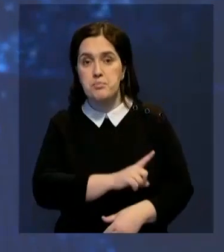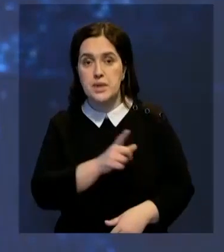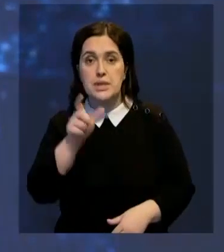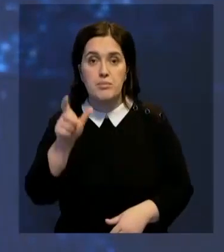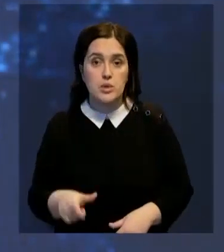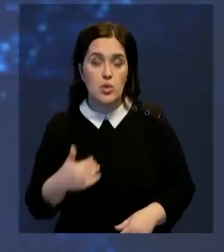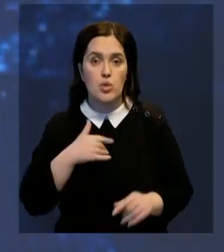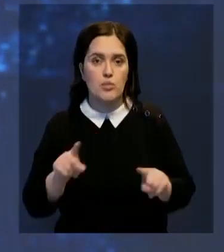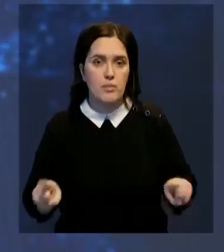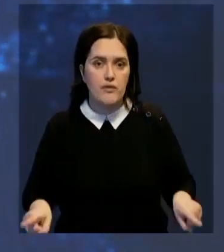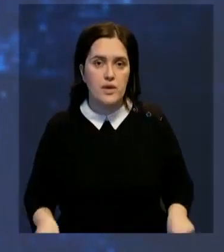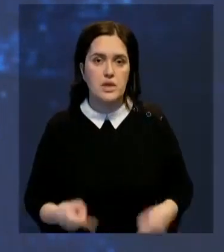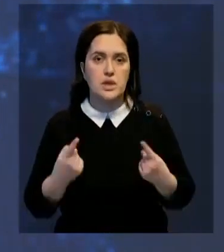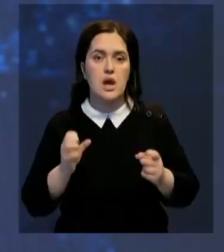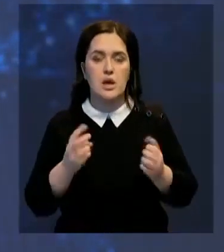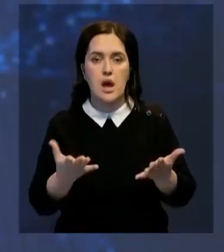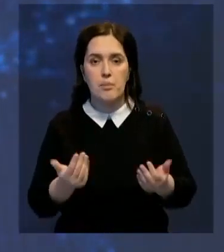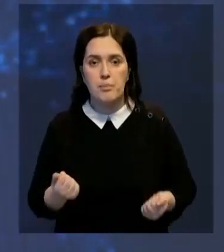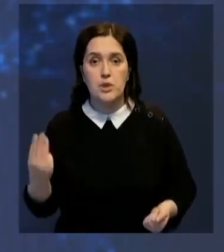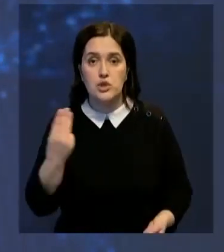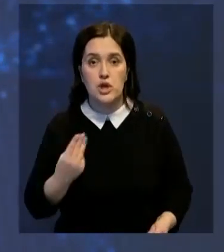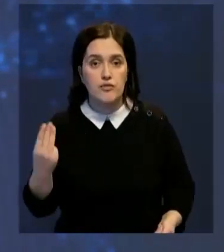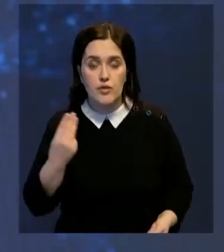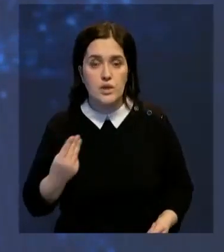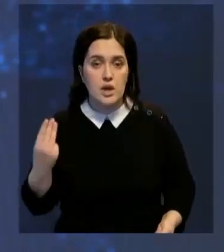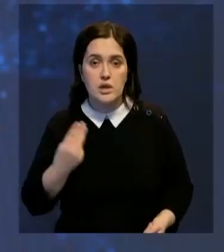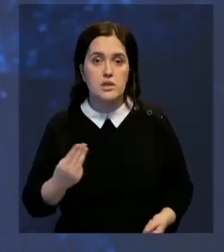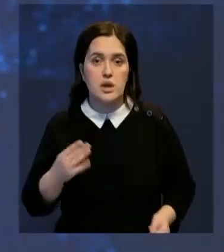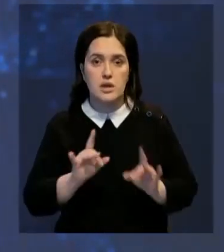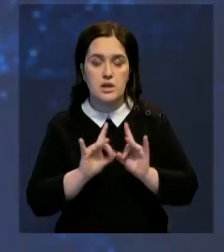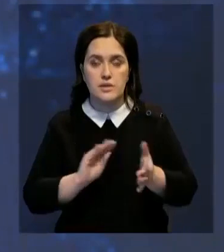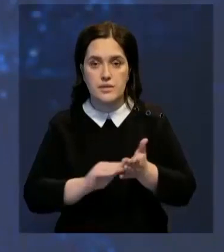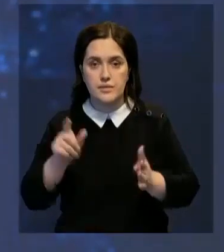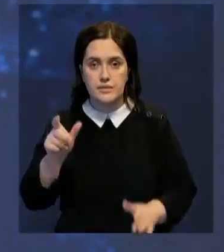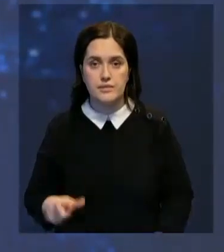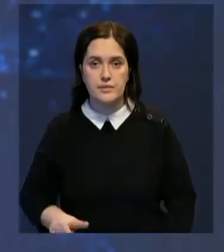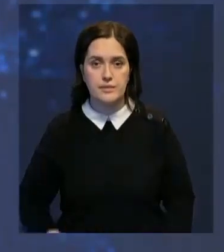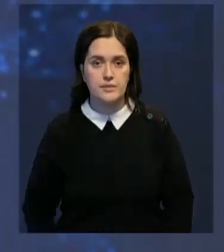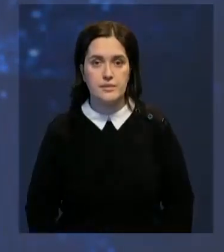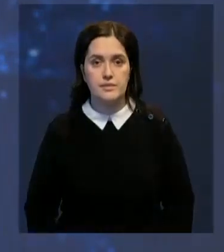Местные умельцы намерены его возродить. О том, как получают войлок, расскажет Рауль Габитов.